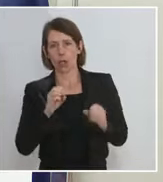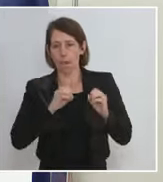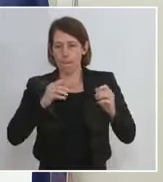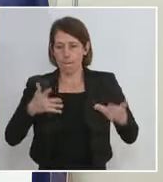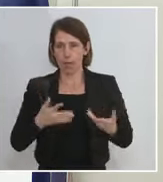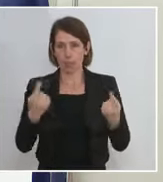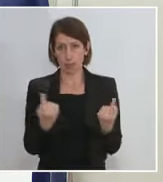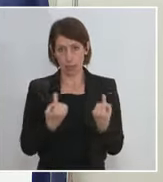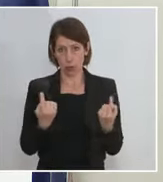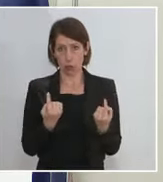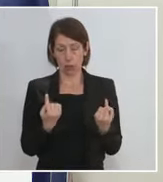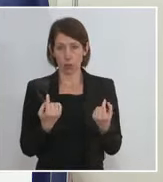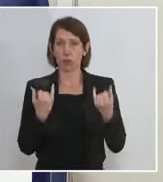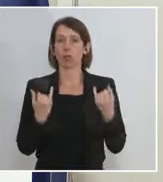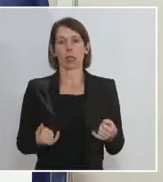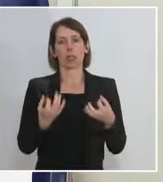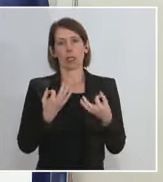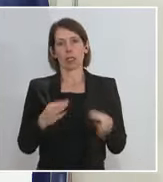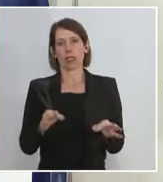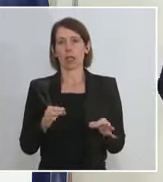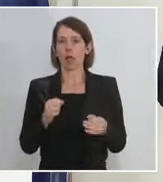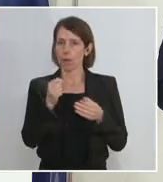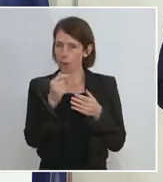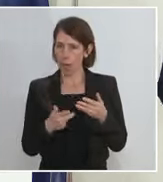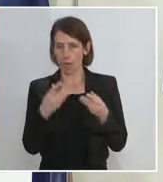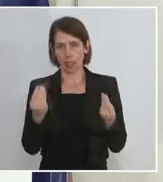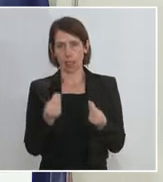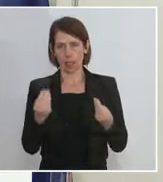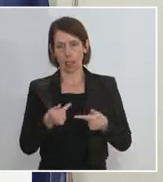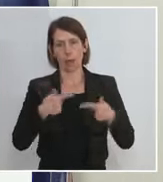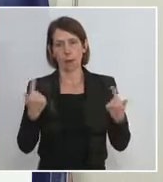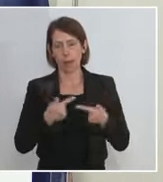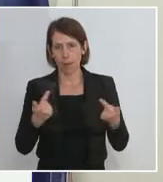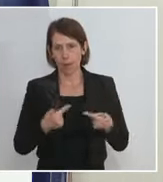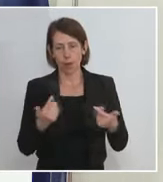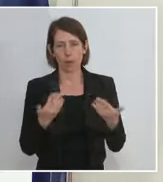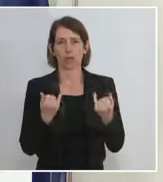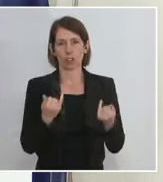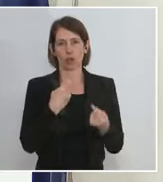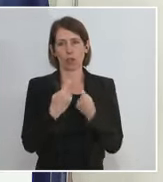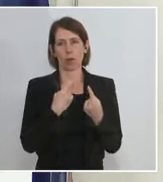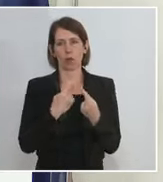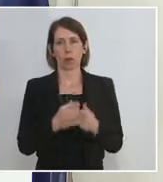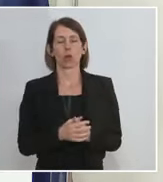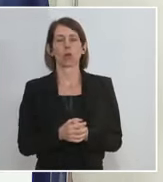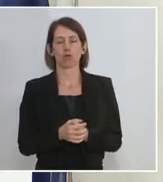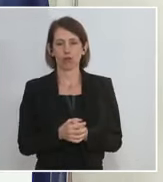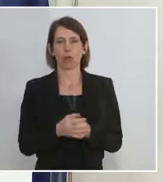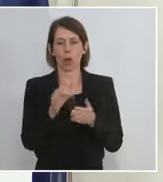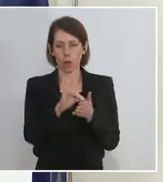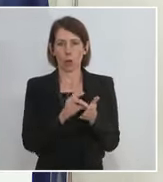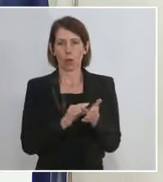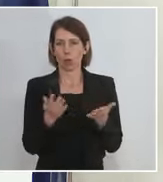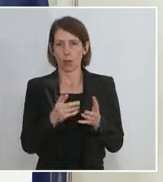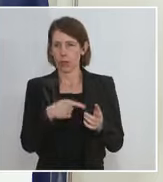Und dürfen Ihnen jetzt auch einige Dinge darlegen, die wir besprochen haben, beziehungsweise an denen wir gerade